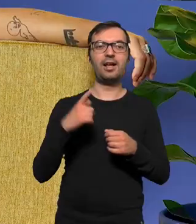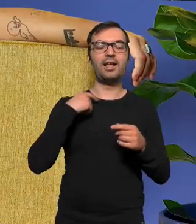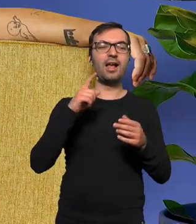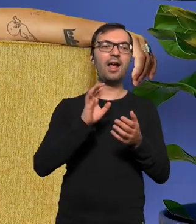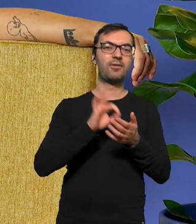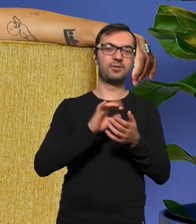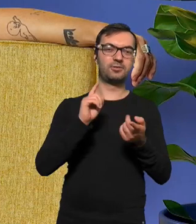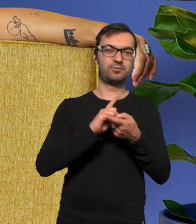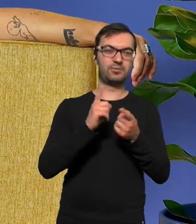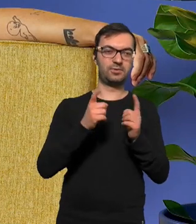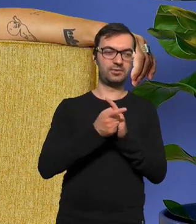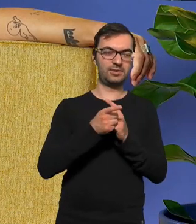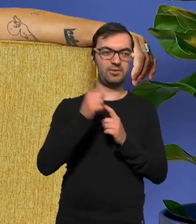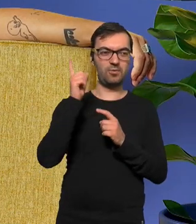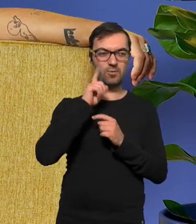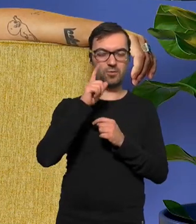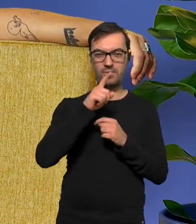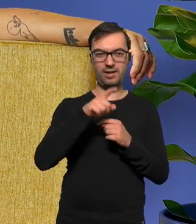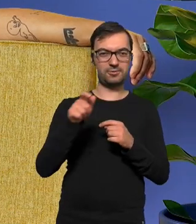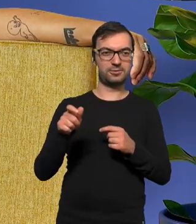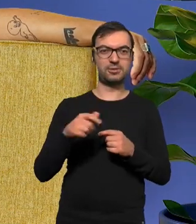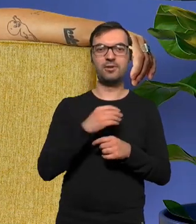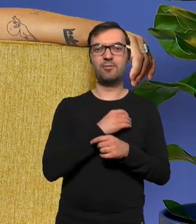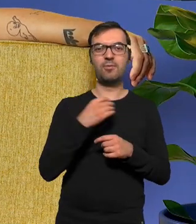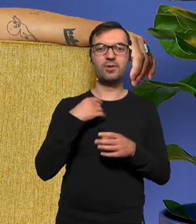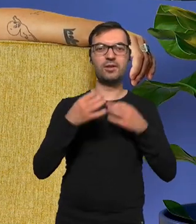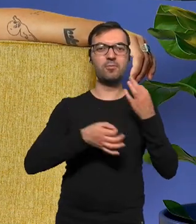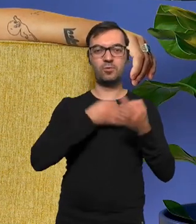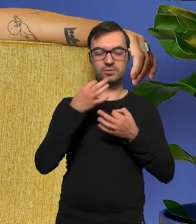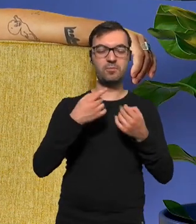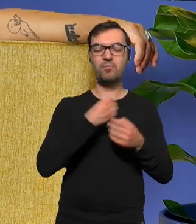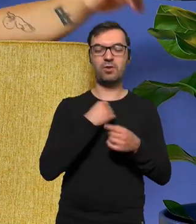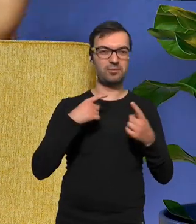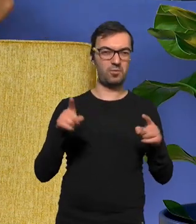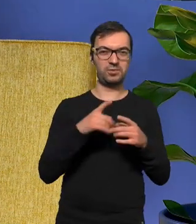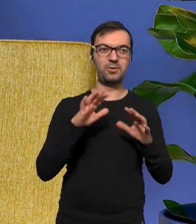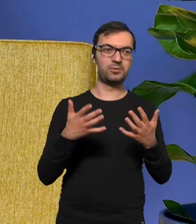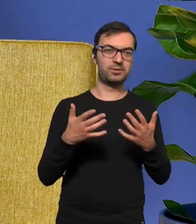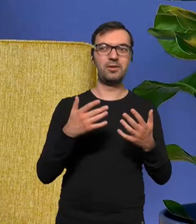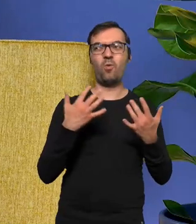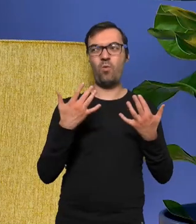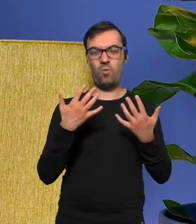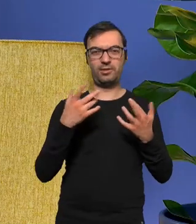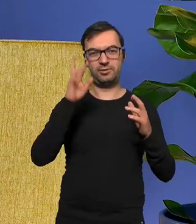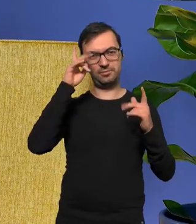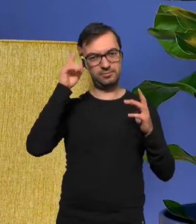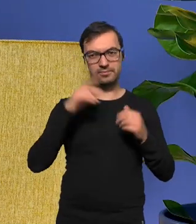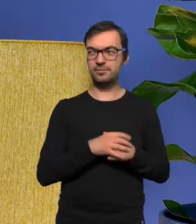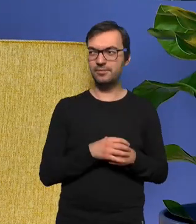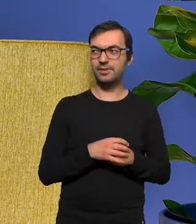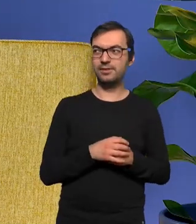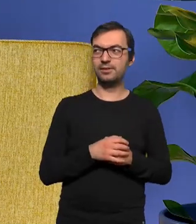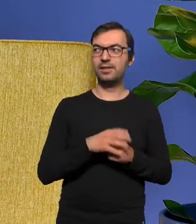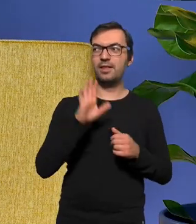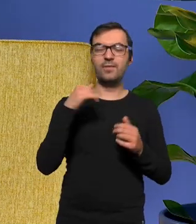Poznałem chłopaków gdzieś znalazłem polska scena jeżeli chodzi o polską scenę jest łatwa do ogarnięcia nawet nie